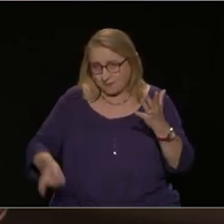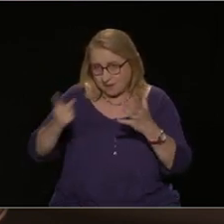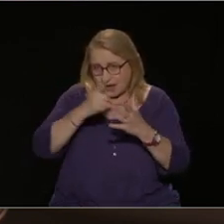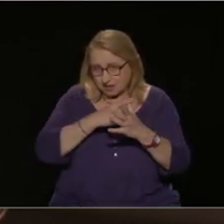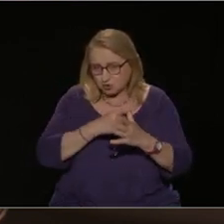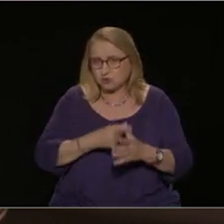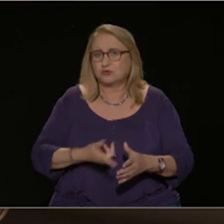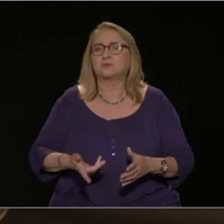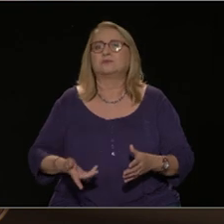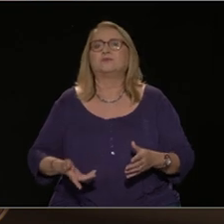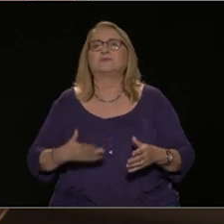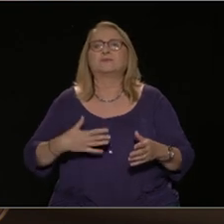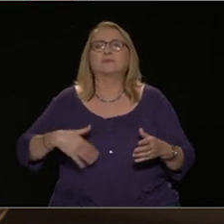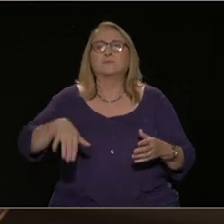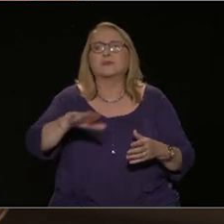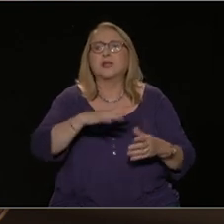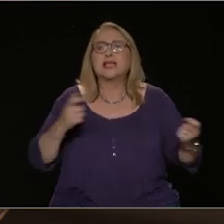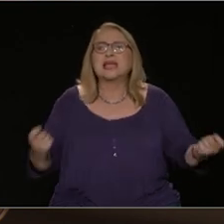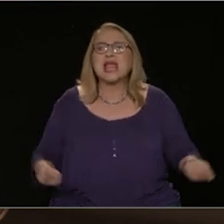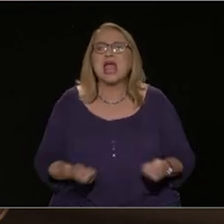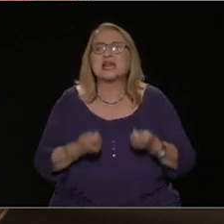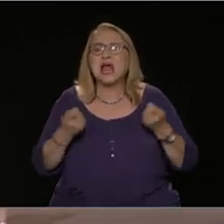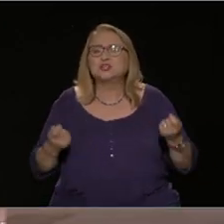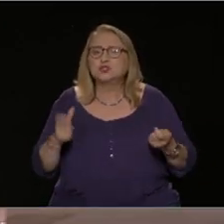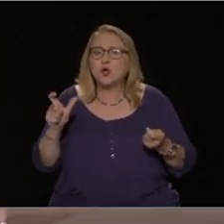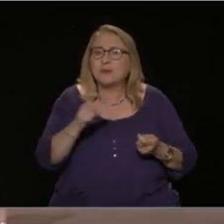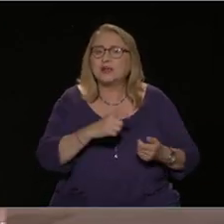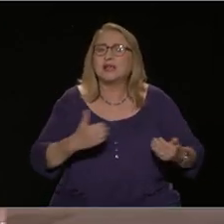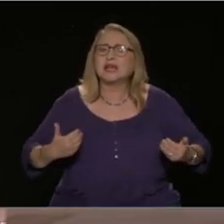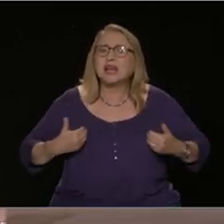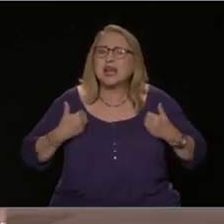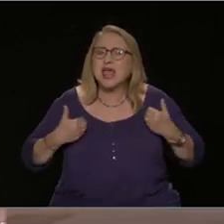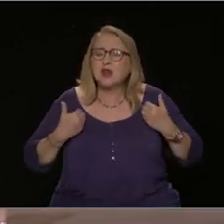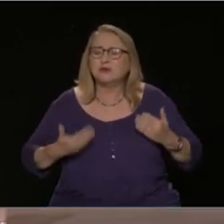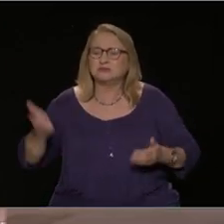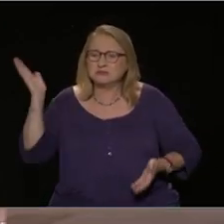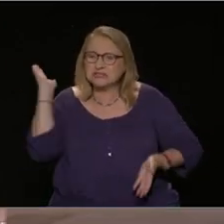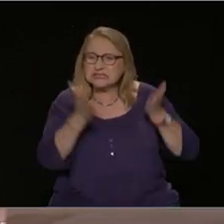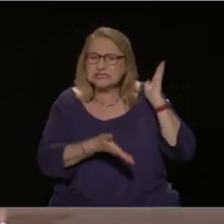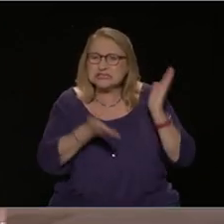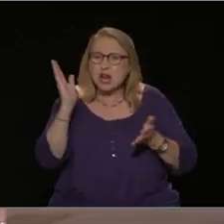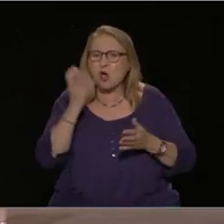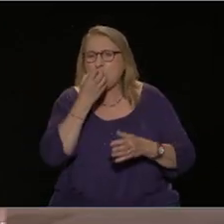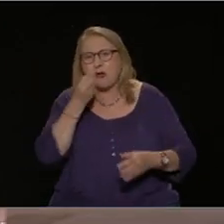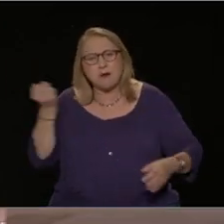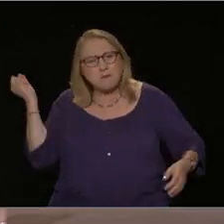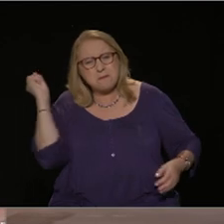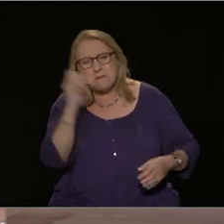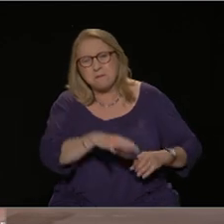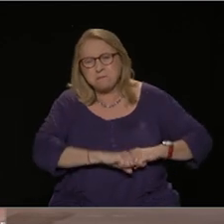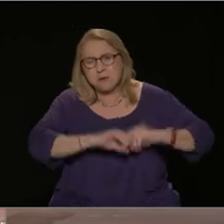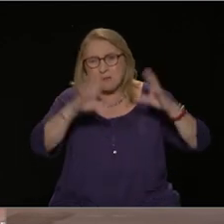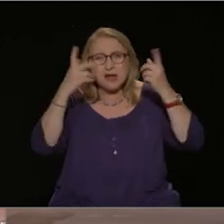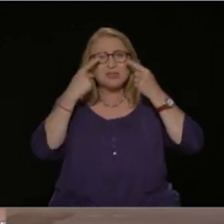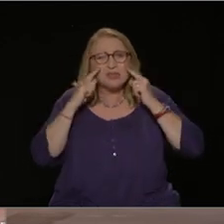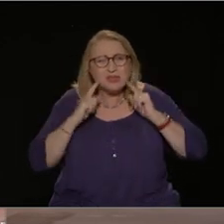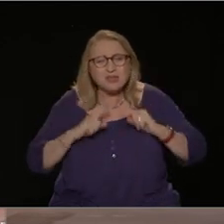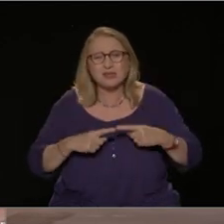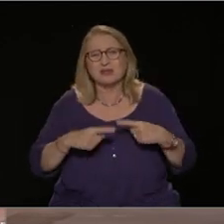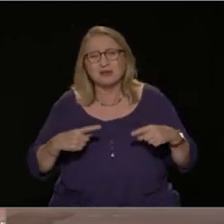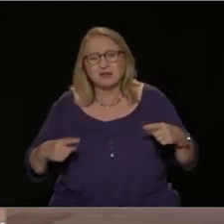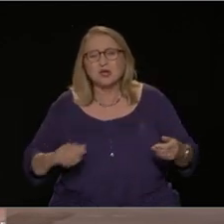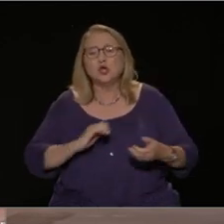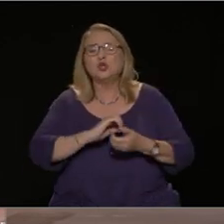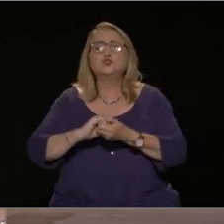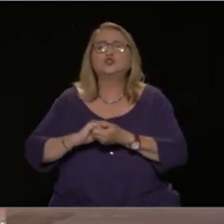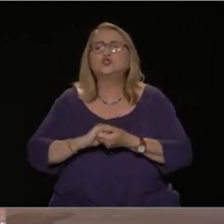του χτυπήματος των αγώνων των εργαζομένων και της νεολαίας με ξύλο και χημικά στις διαδηλώσεις, των διώξεων ενάντια σε σωματεία και αγωνιστές,